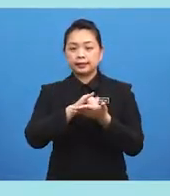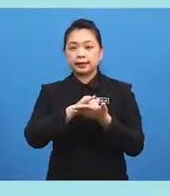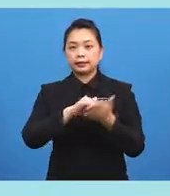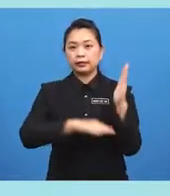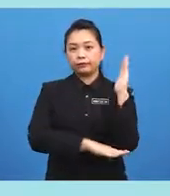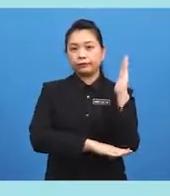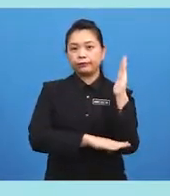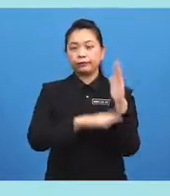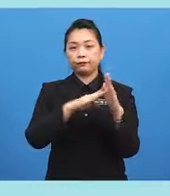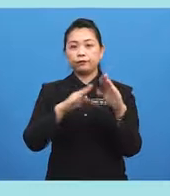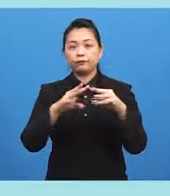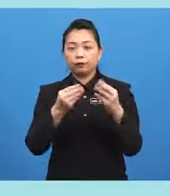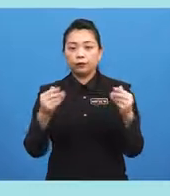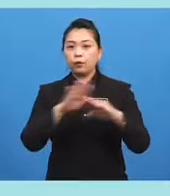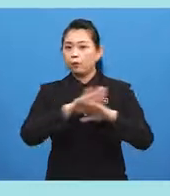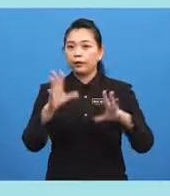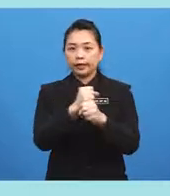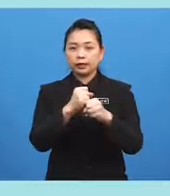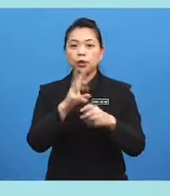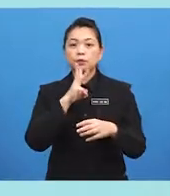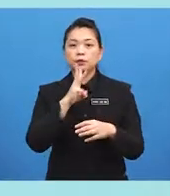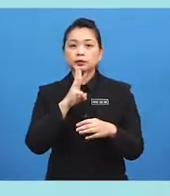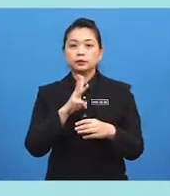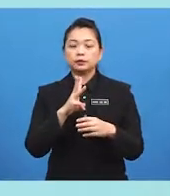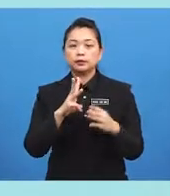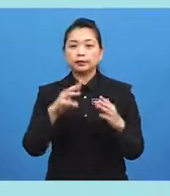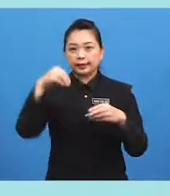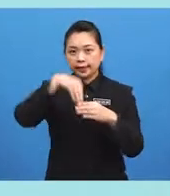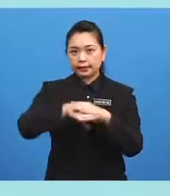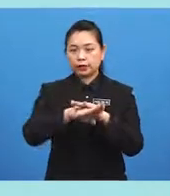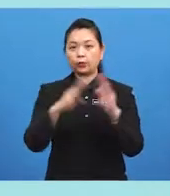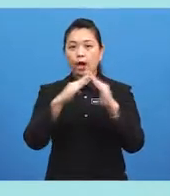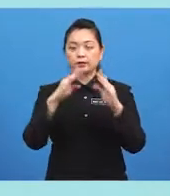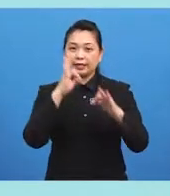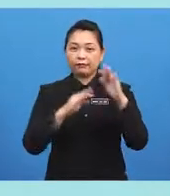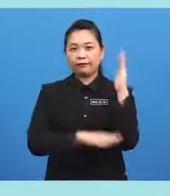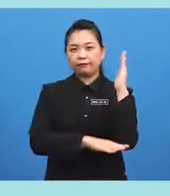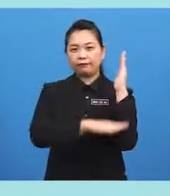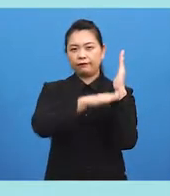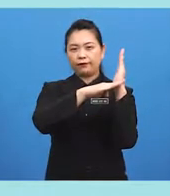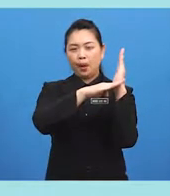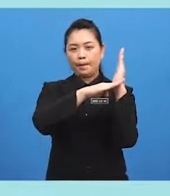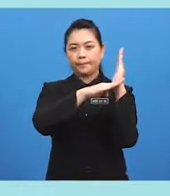...won't... ...get wet... ...or water... ...getting... ...into the house... ...if flooded.